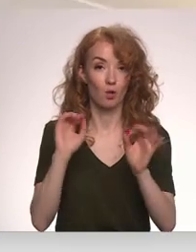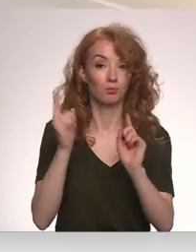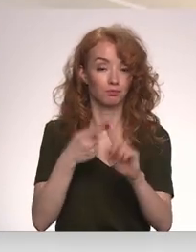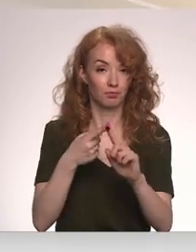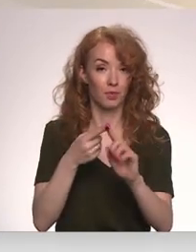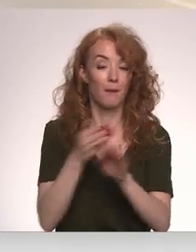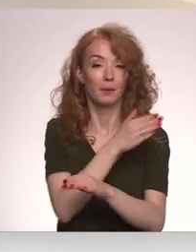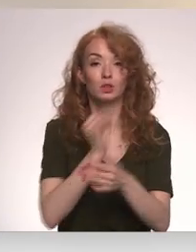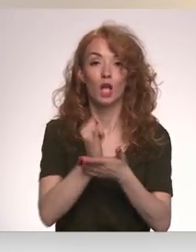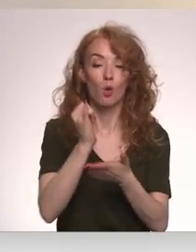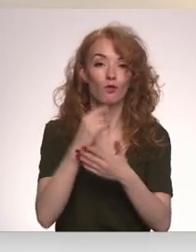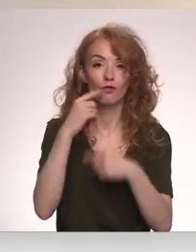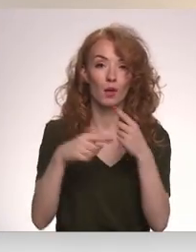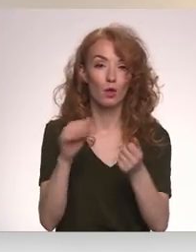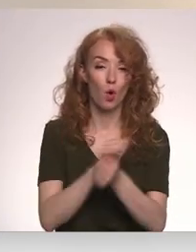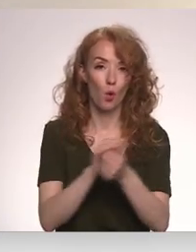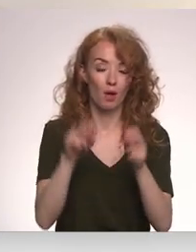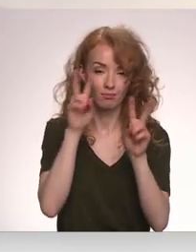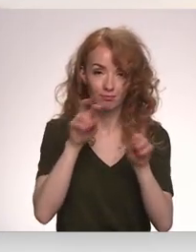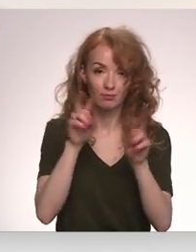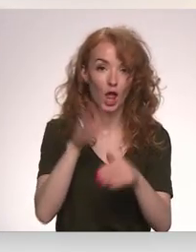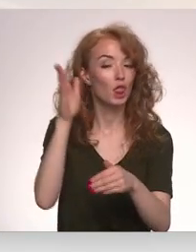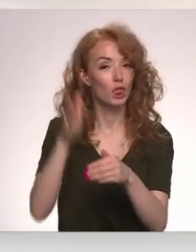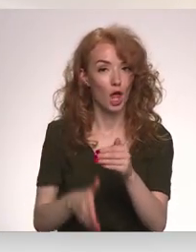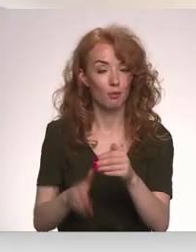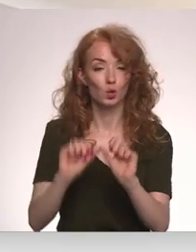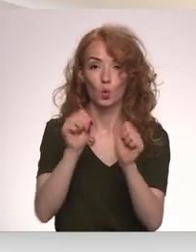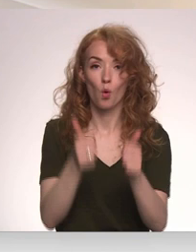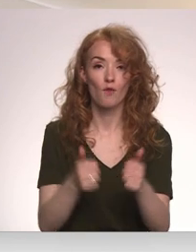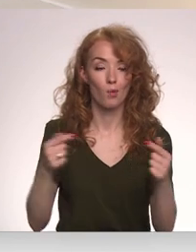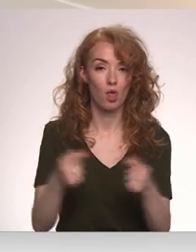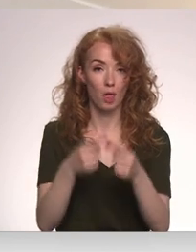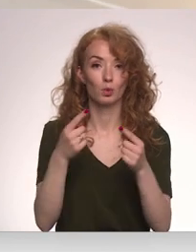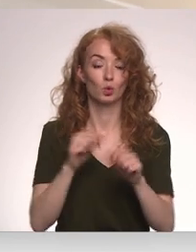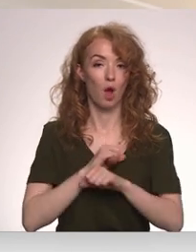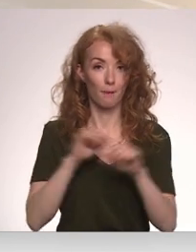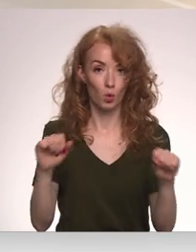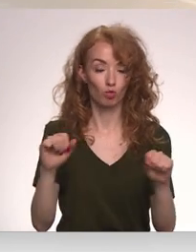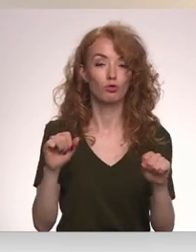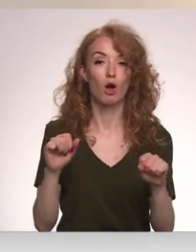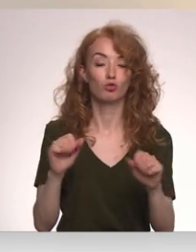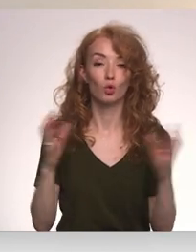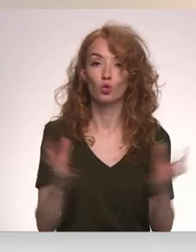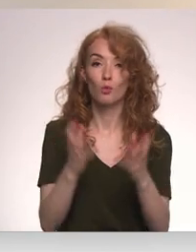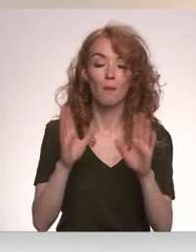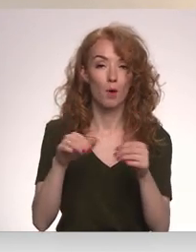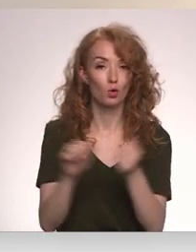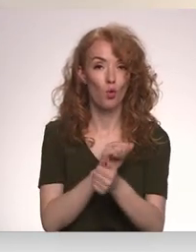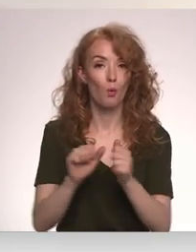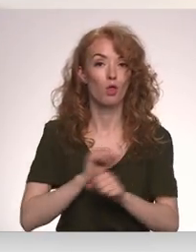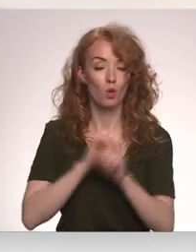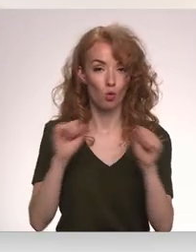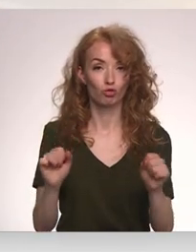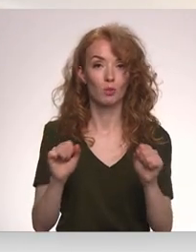pirms ceļošanas vienmēr pārbaudīt dokumenta derīguma termiņu, noformēt atbilstošu apdrošināšanu, rūpēties par dokumentu